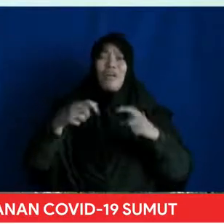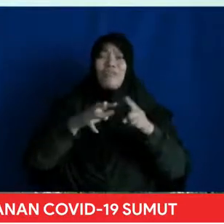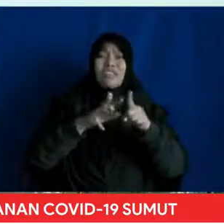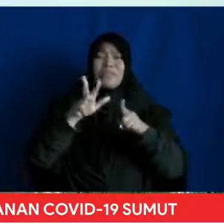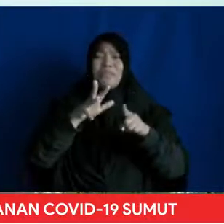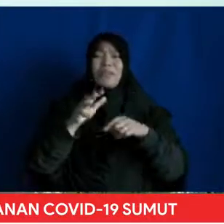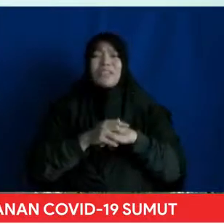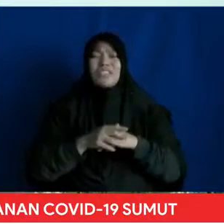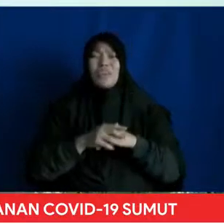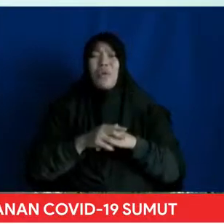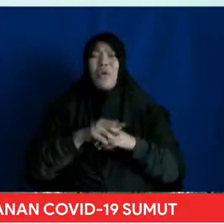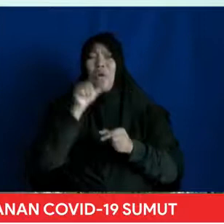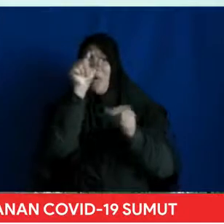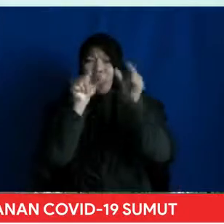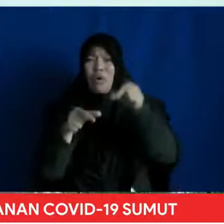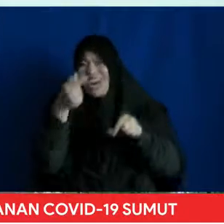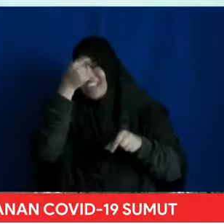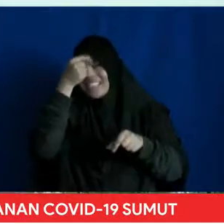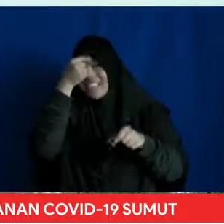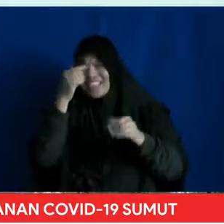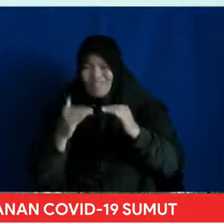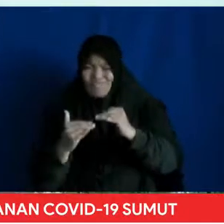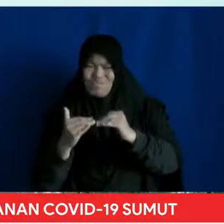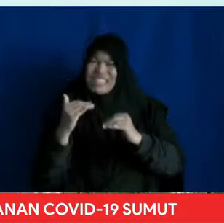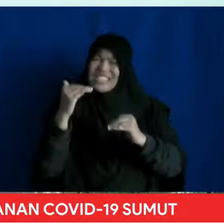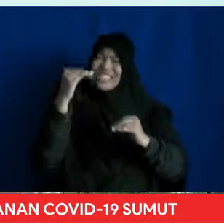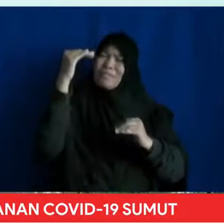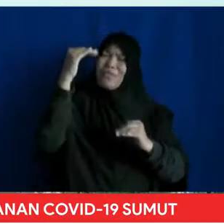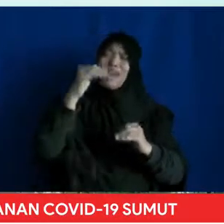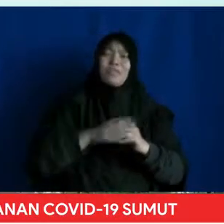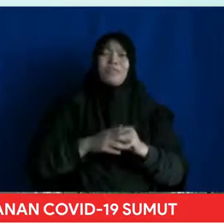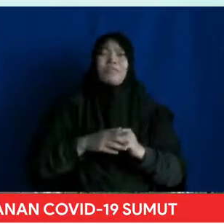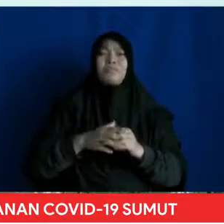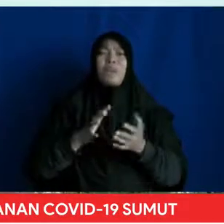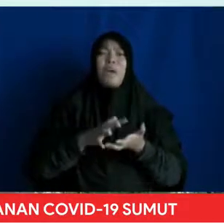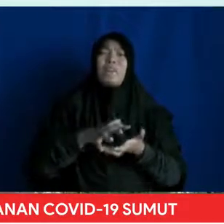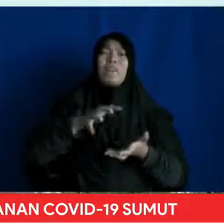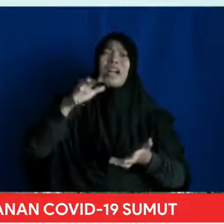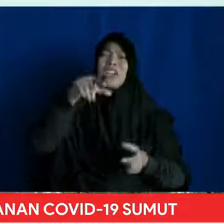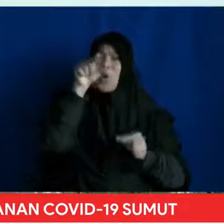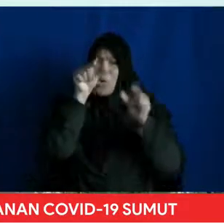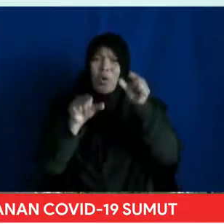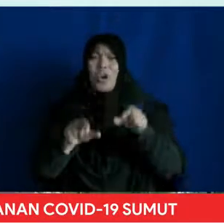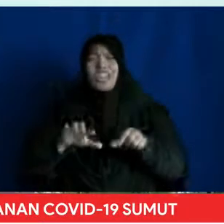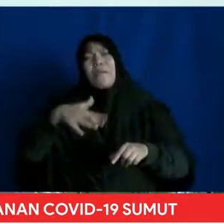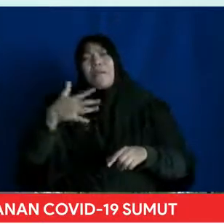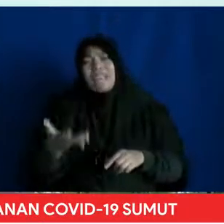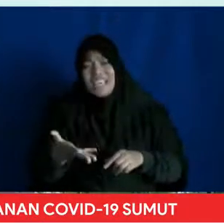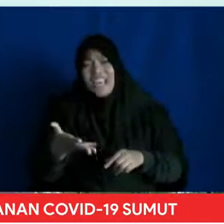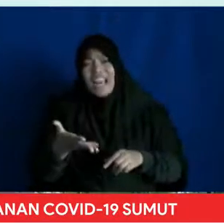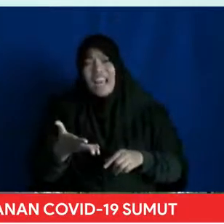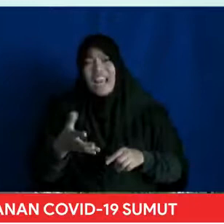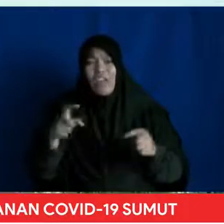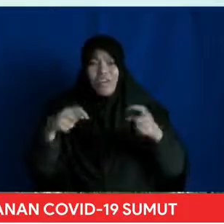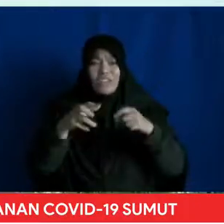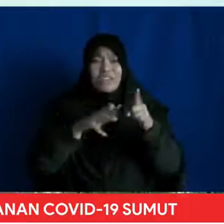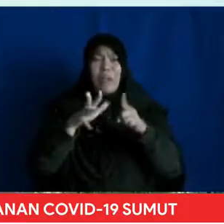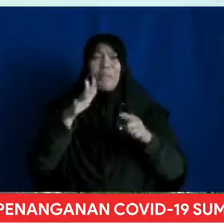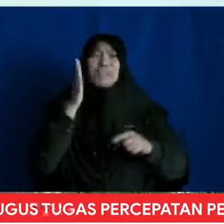Dan akan terlihat kecenderungan penderita COVID yang meninggal Adalah usia yang masih muda Oleh karena itu